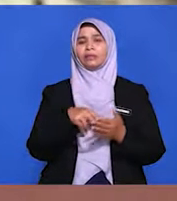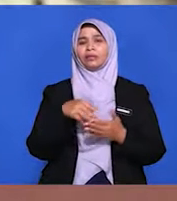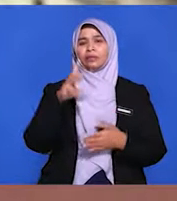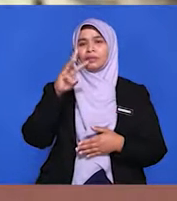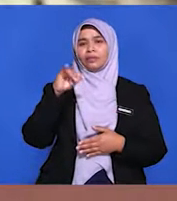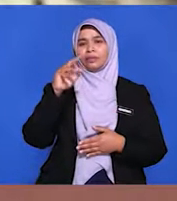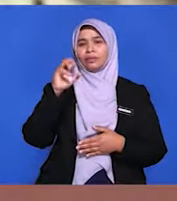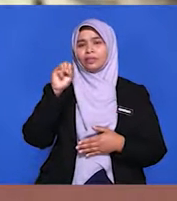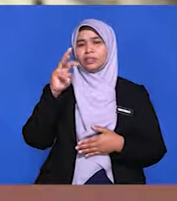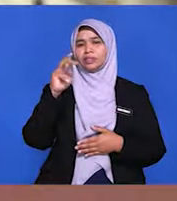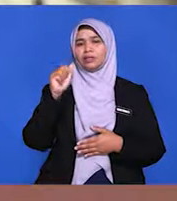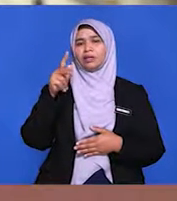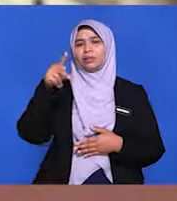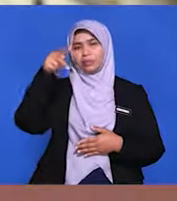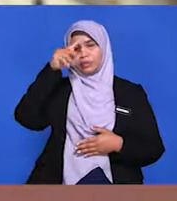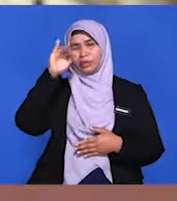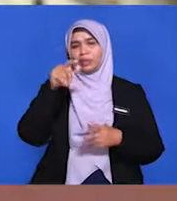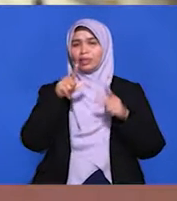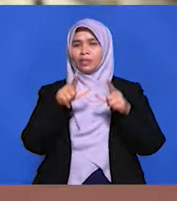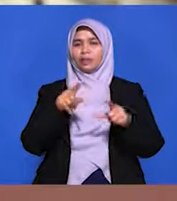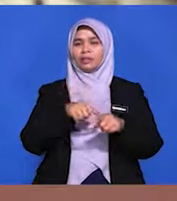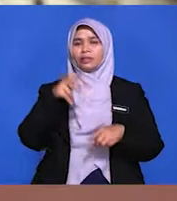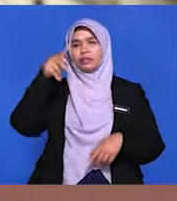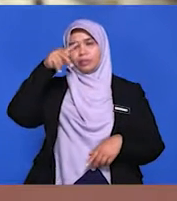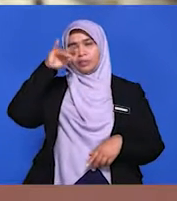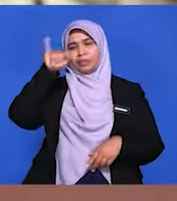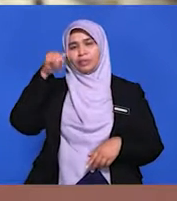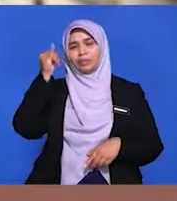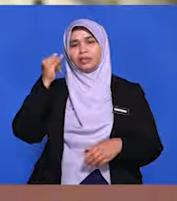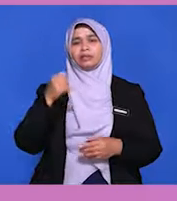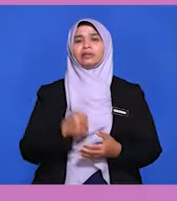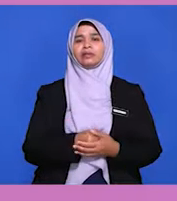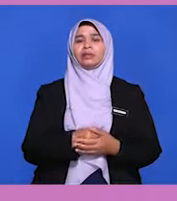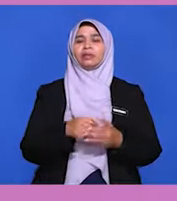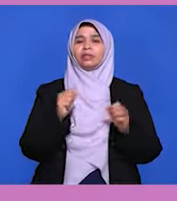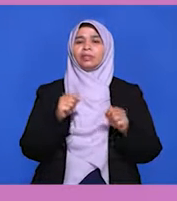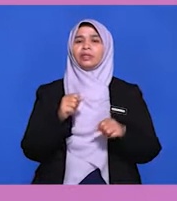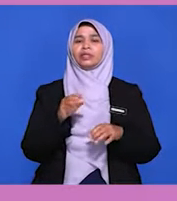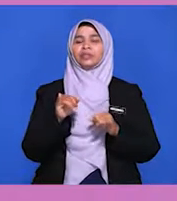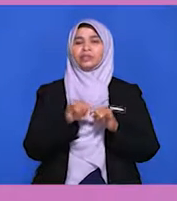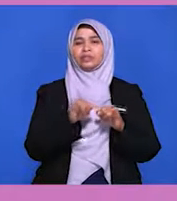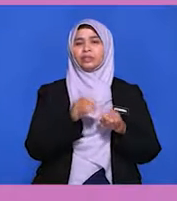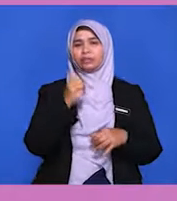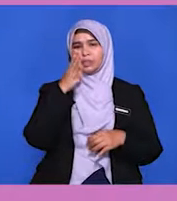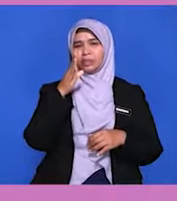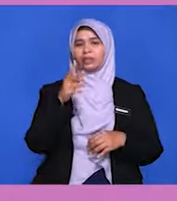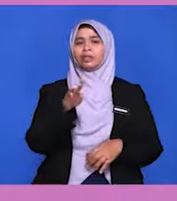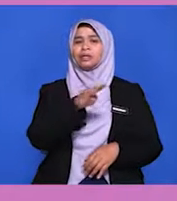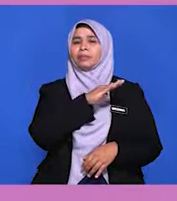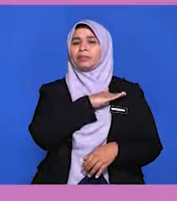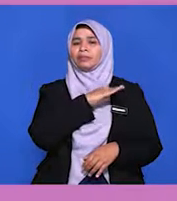yang terletak di Putrajaya. Wisma Putra boleh juga disebut sebagai kementerian luar negeri yang